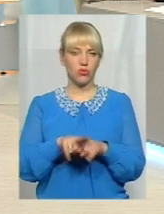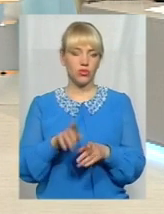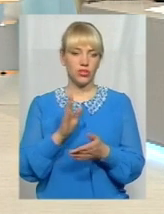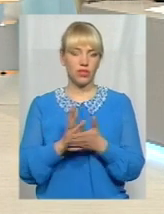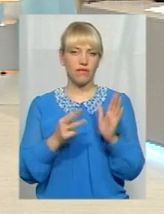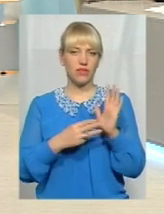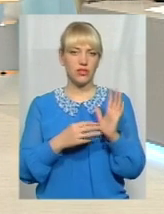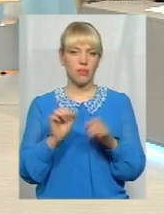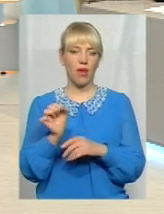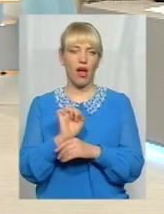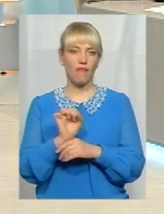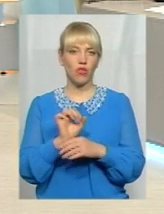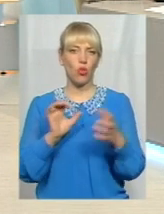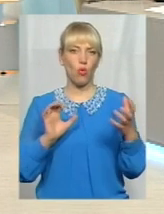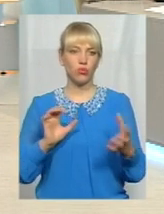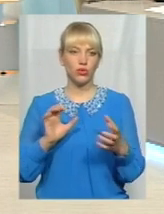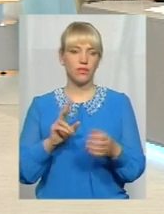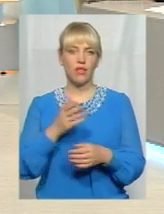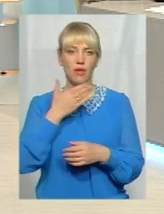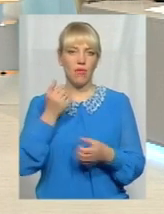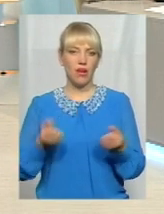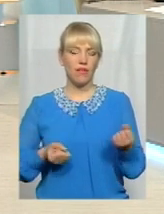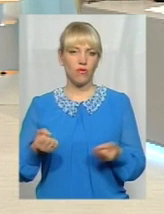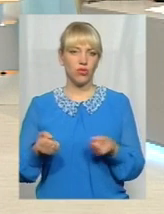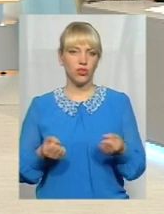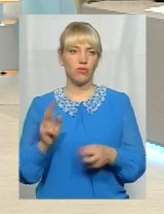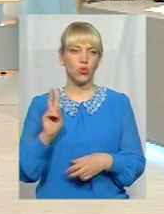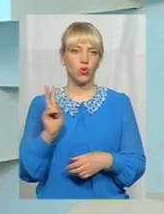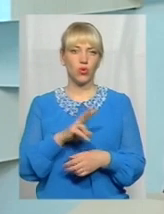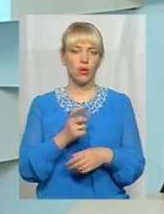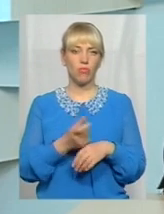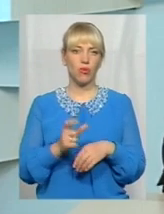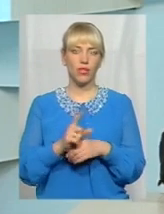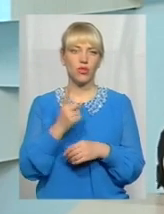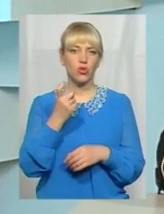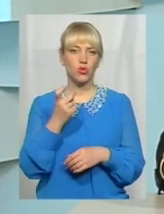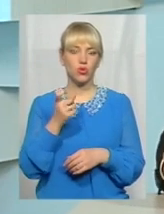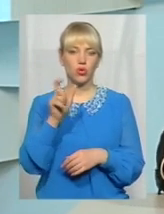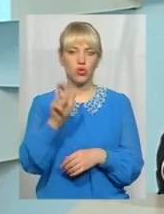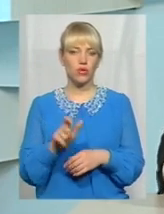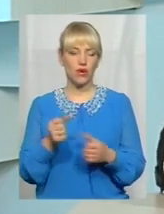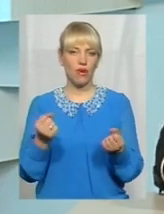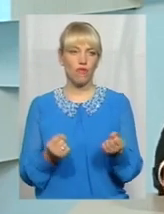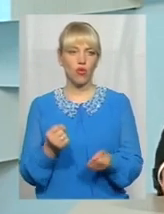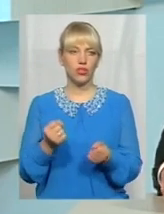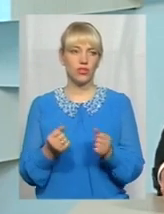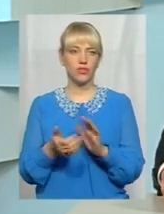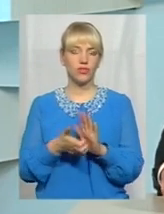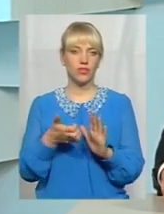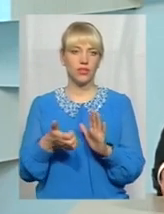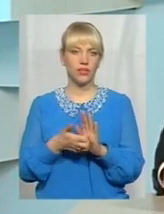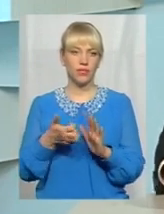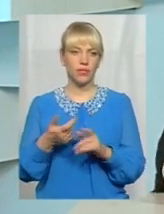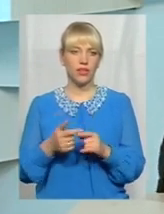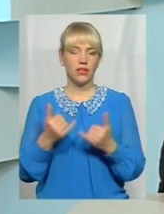під паркатом, немає водіїв. Тролейбуси – понад 100 водіїв тролейбусів комунальному підприємству на